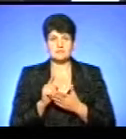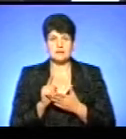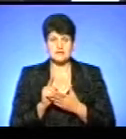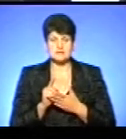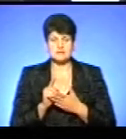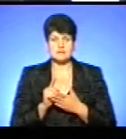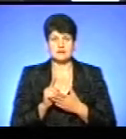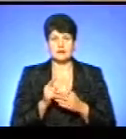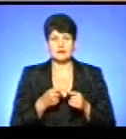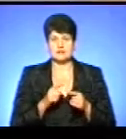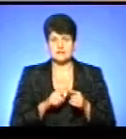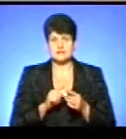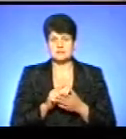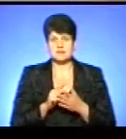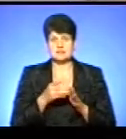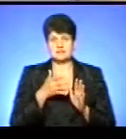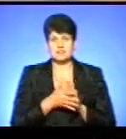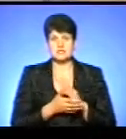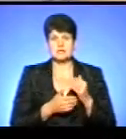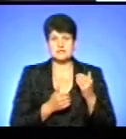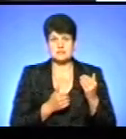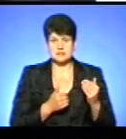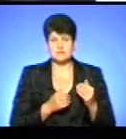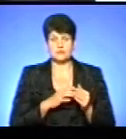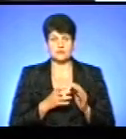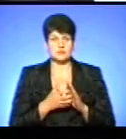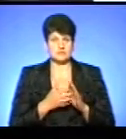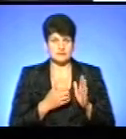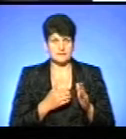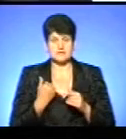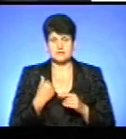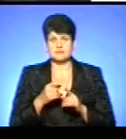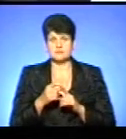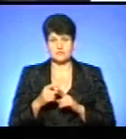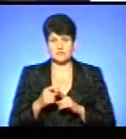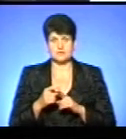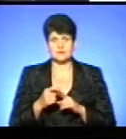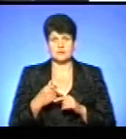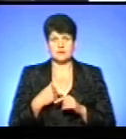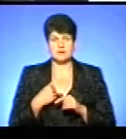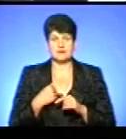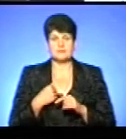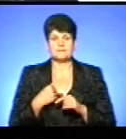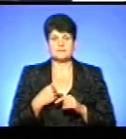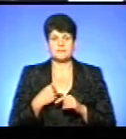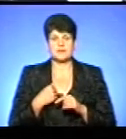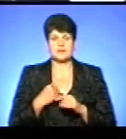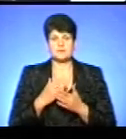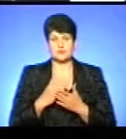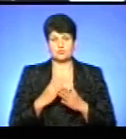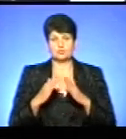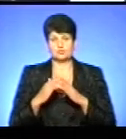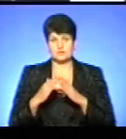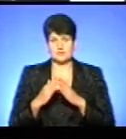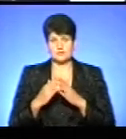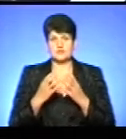пенсії виключно витрачаються суто на неї, інколи навіть і не вистачає. За їхніми словами, я скрила житловий будинок. Один в наявності, у мене один